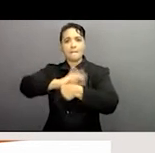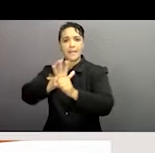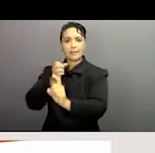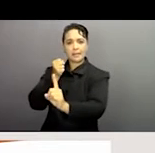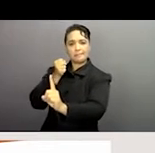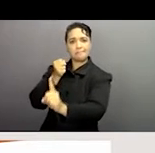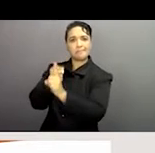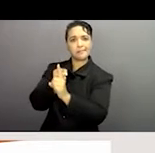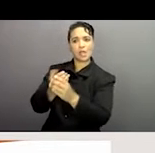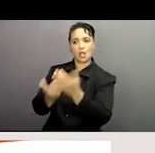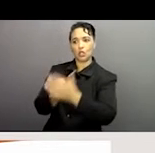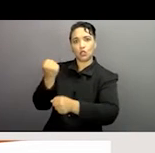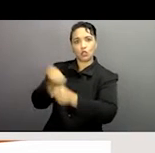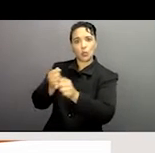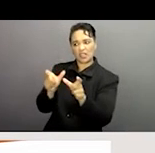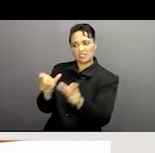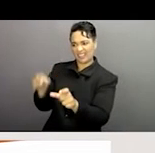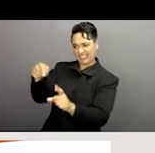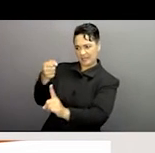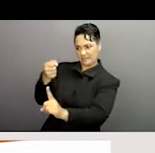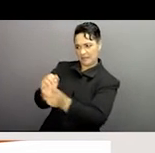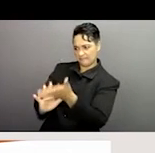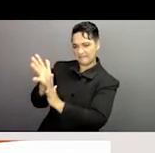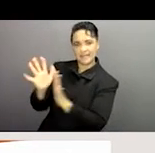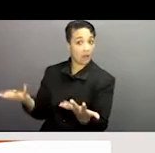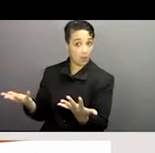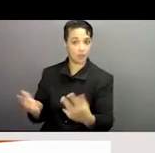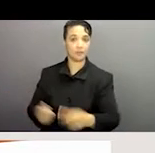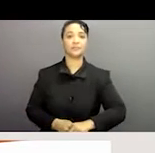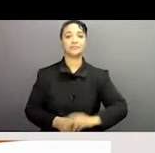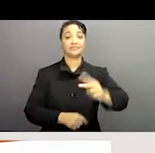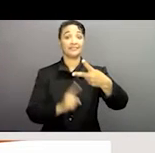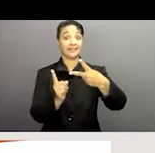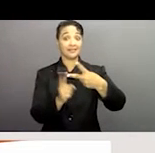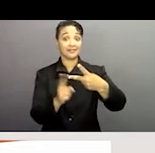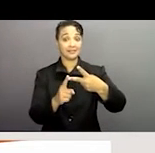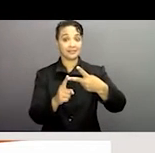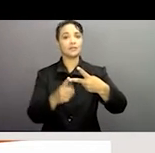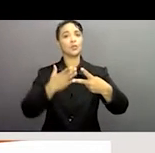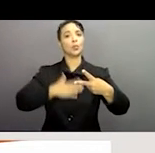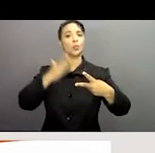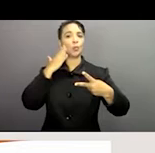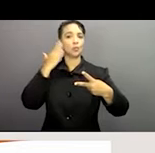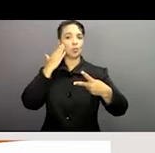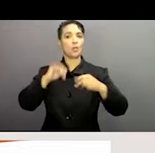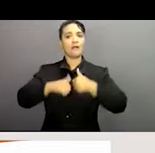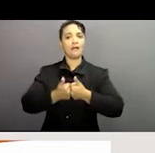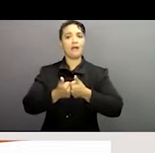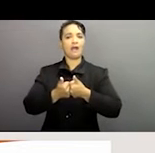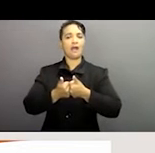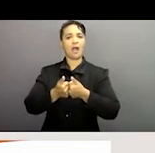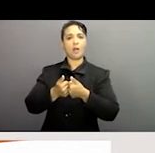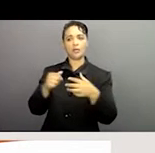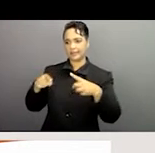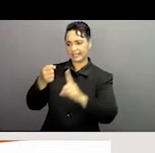impactées de cette pandémie relative à l'esclavage moderne, pour pouvoir identifier et partager les pratiques,